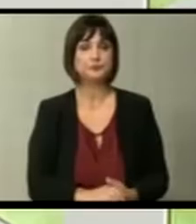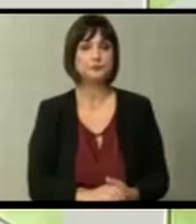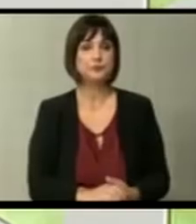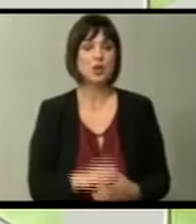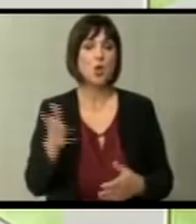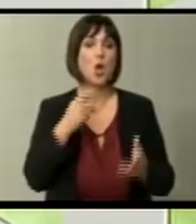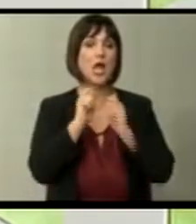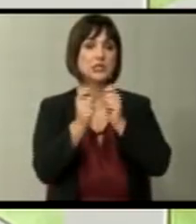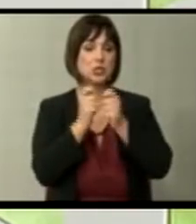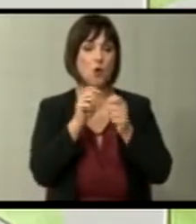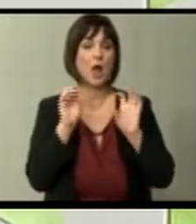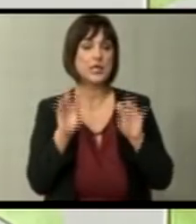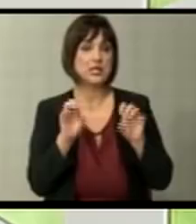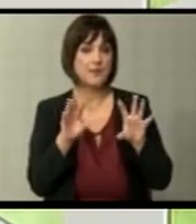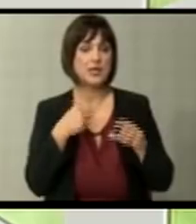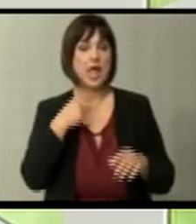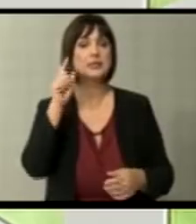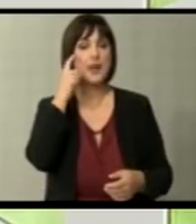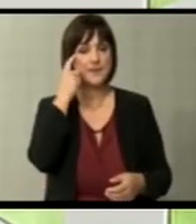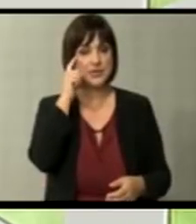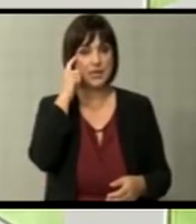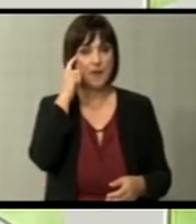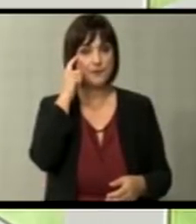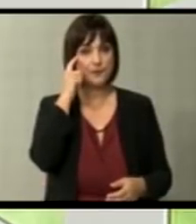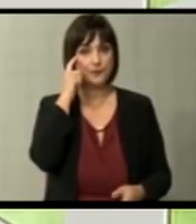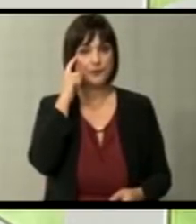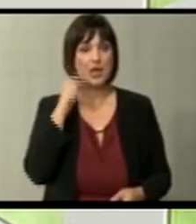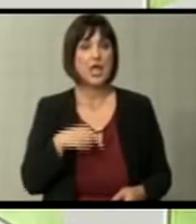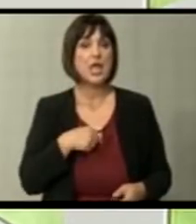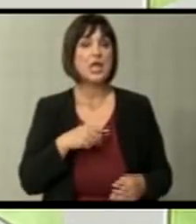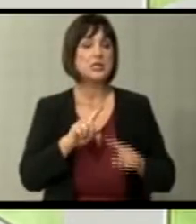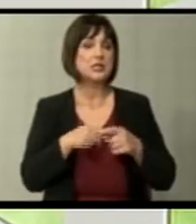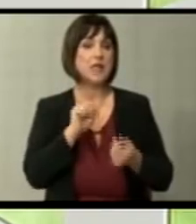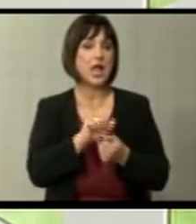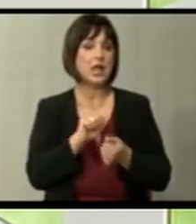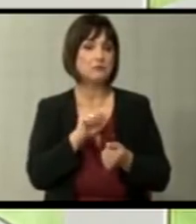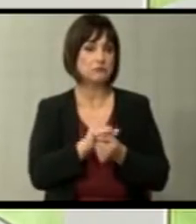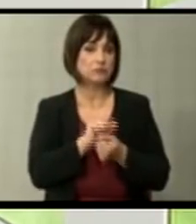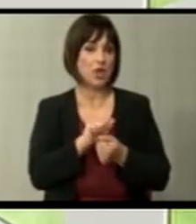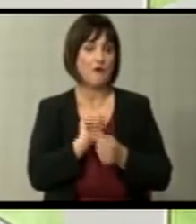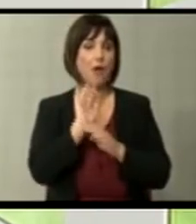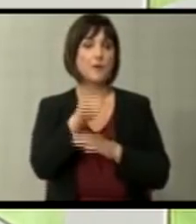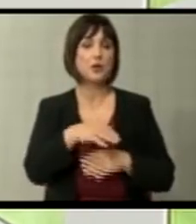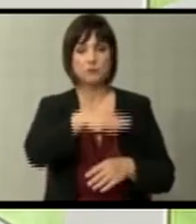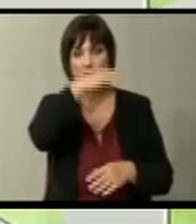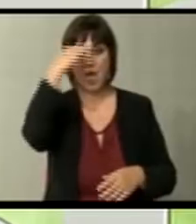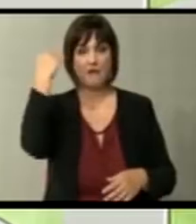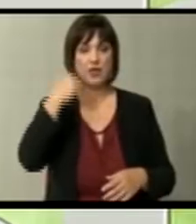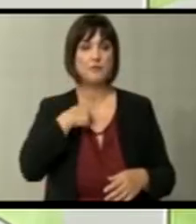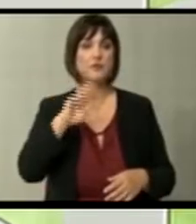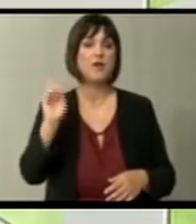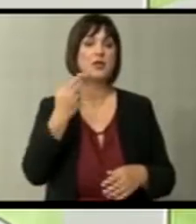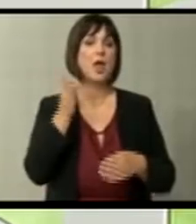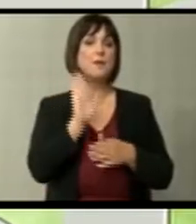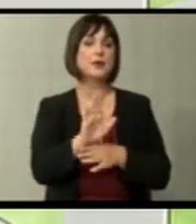Пога се договаравме за емисијата, мислам дека и средствата за јавно информирање преко глава им е да викнете само